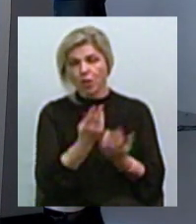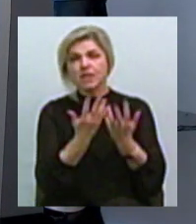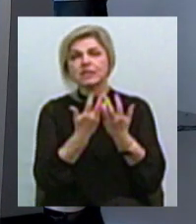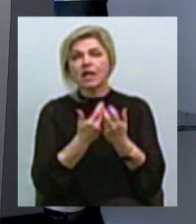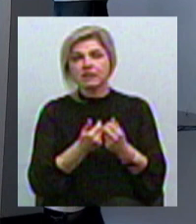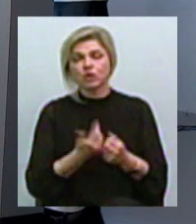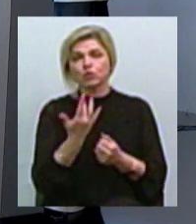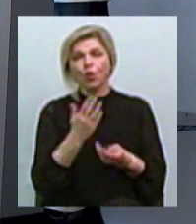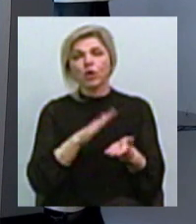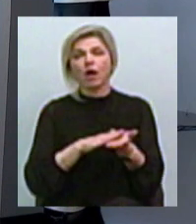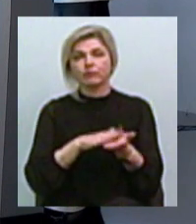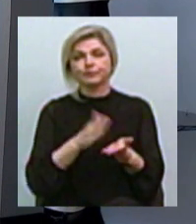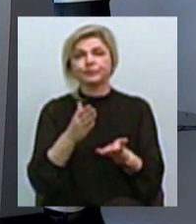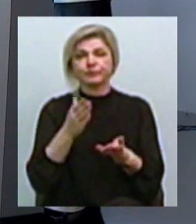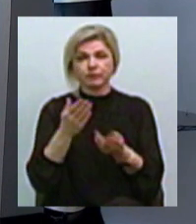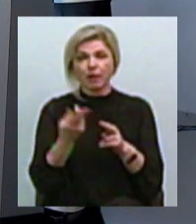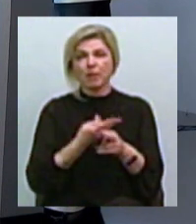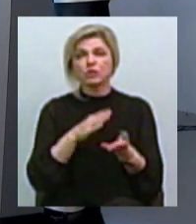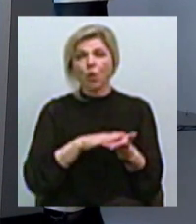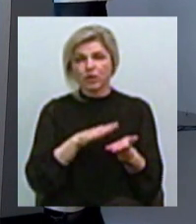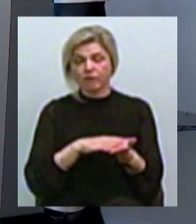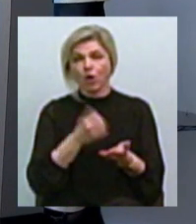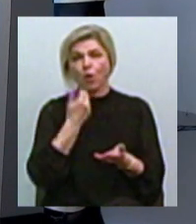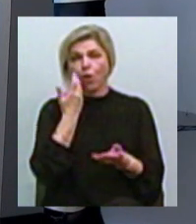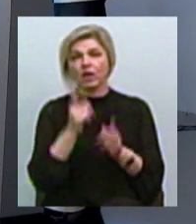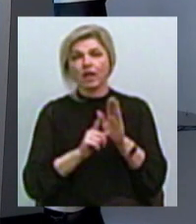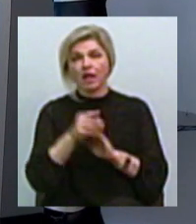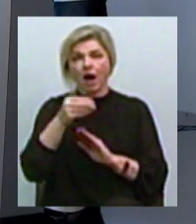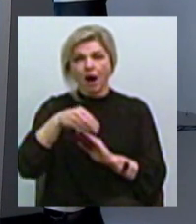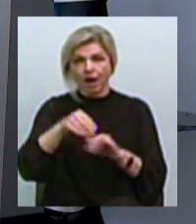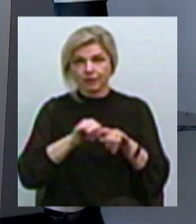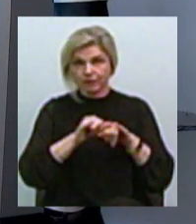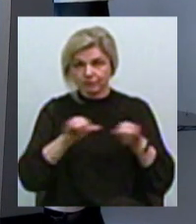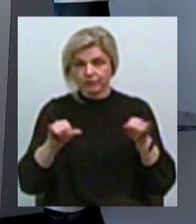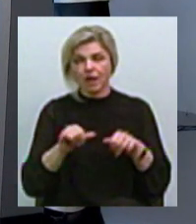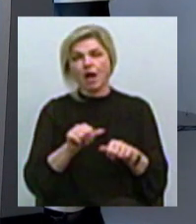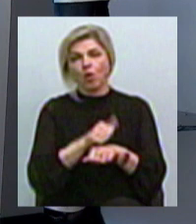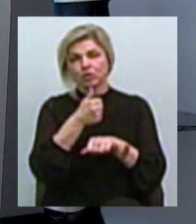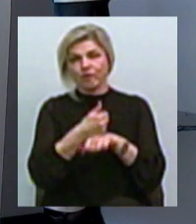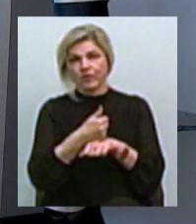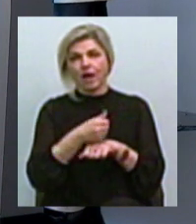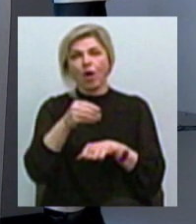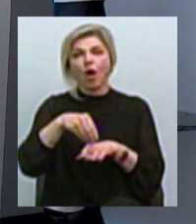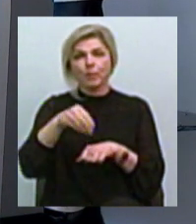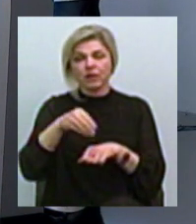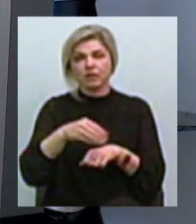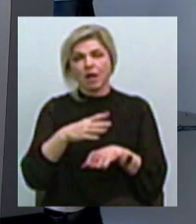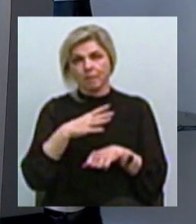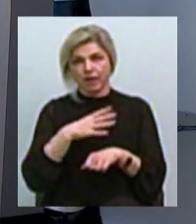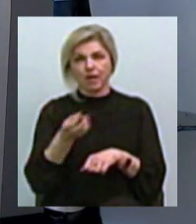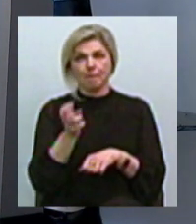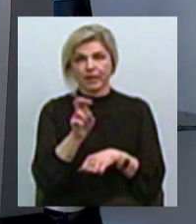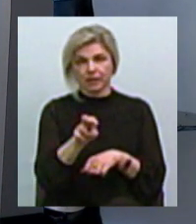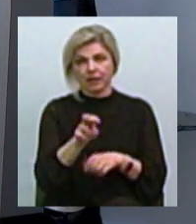коли тільки у нас почали розповсюджуватися пластикові картки Основна операція за картками була прийти і зняти